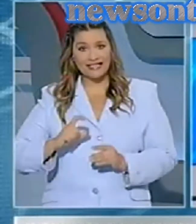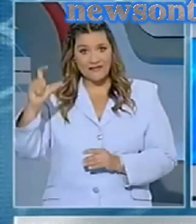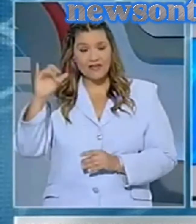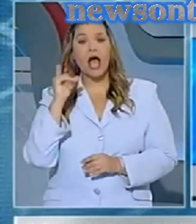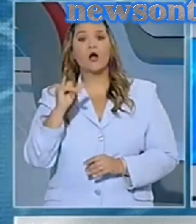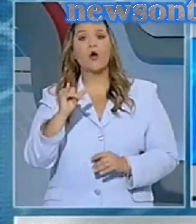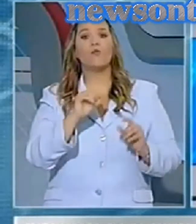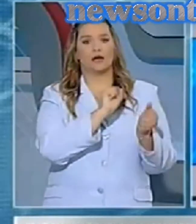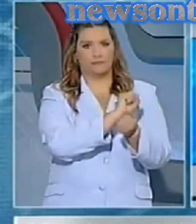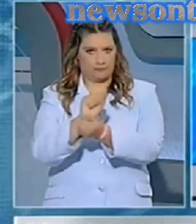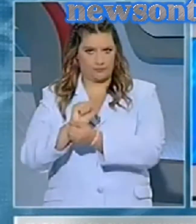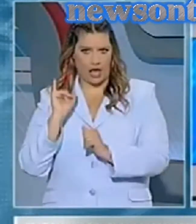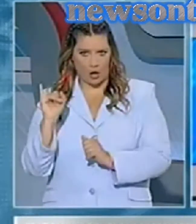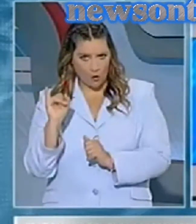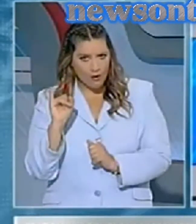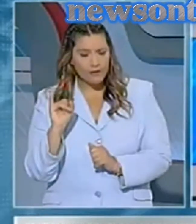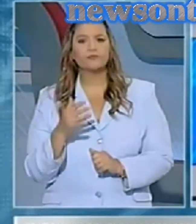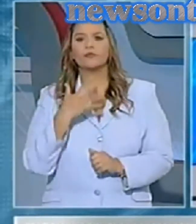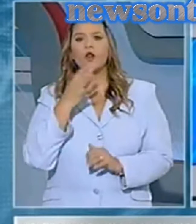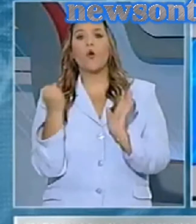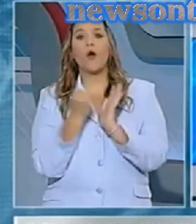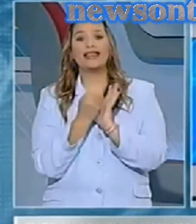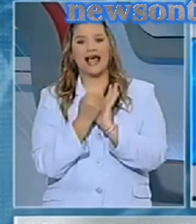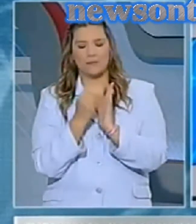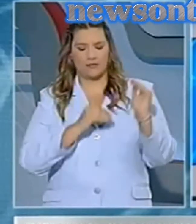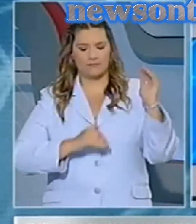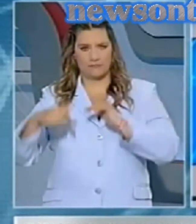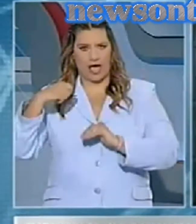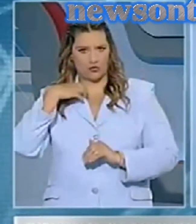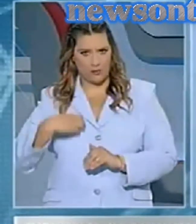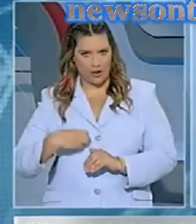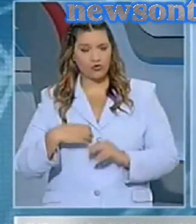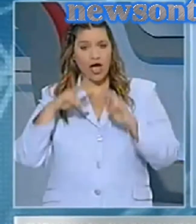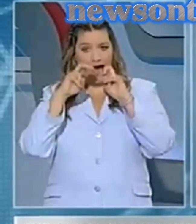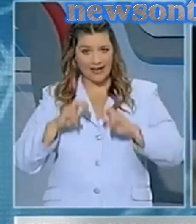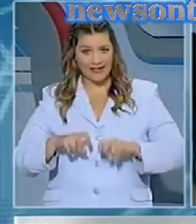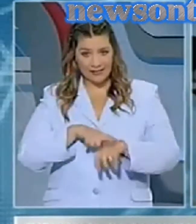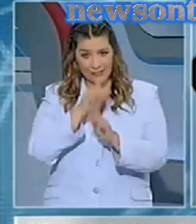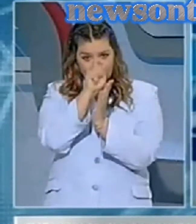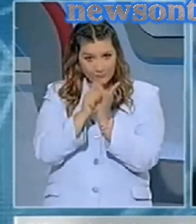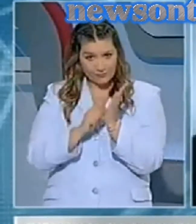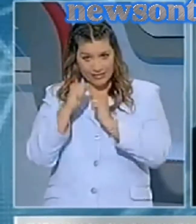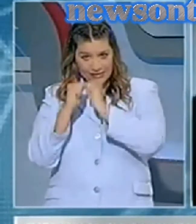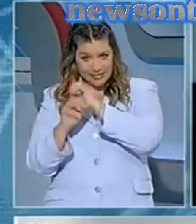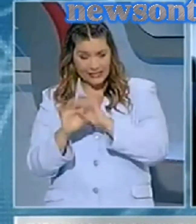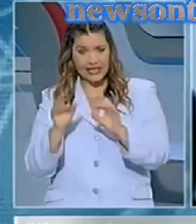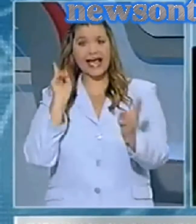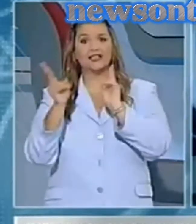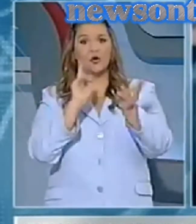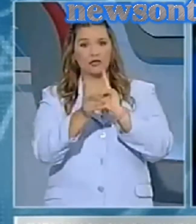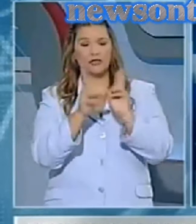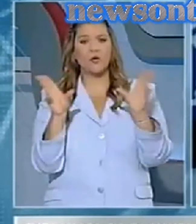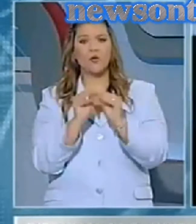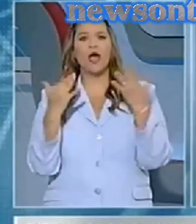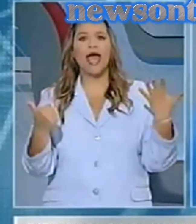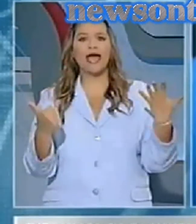συνελήφθησαν στο πλαίσιο του 48 όρου, κατά το οποίο ίσχυαν τα εντάλματα του Αριουπάγου. Ο ανακριτής συντάσσει σύμφωνα με πληροφορίες και τα κατηγορητήρια